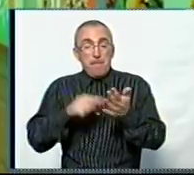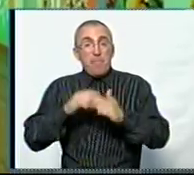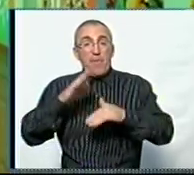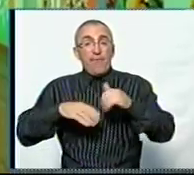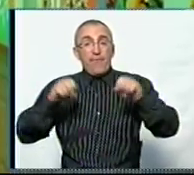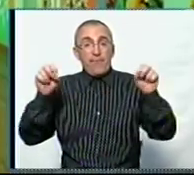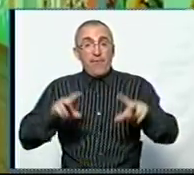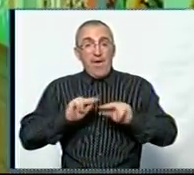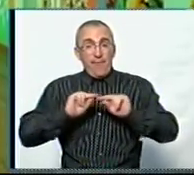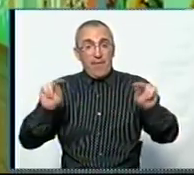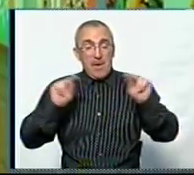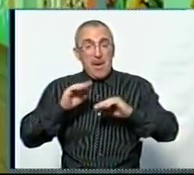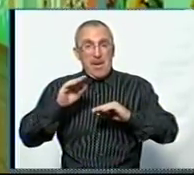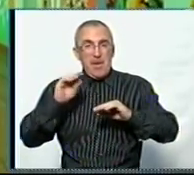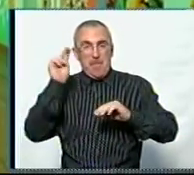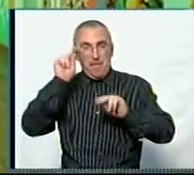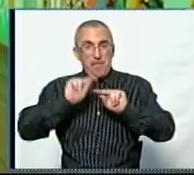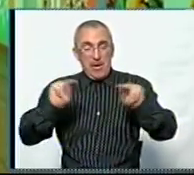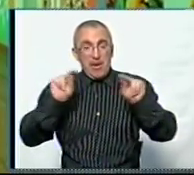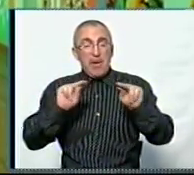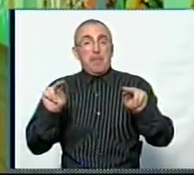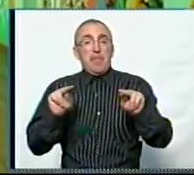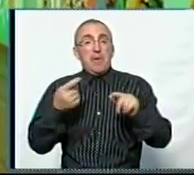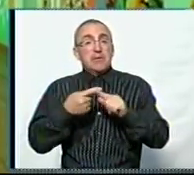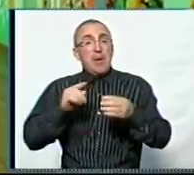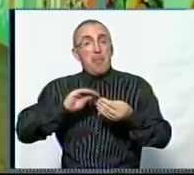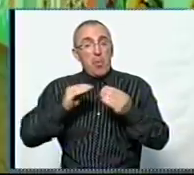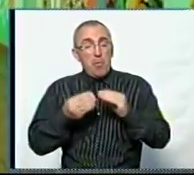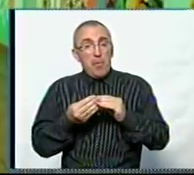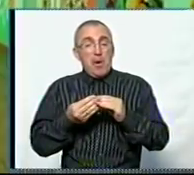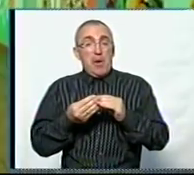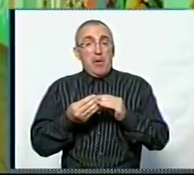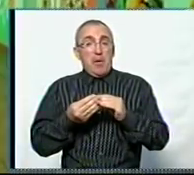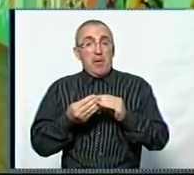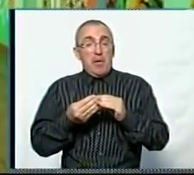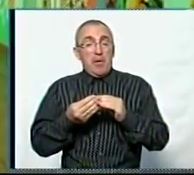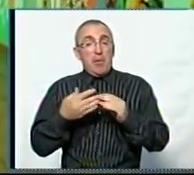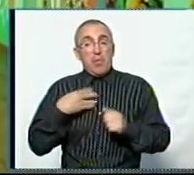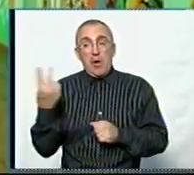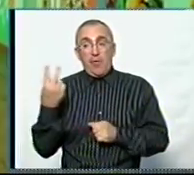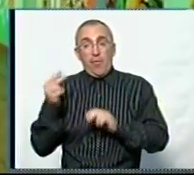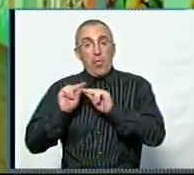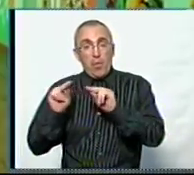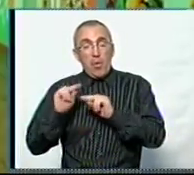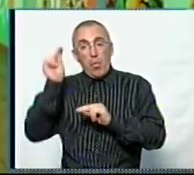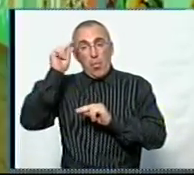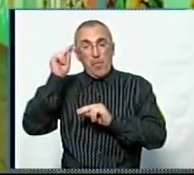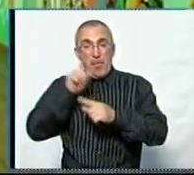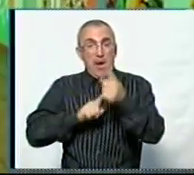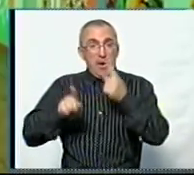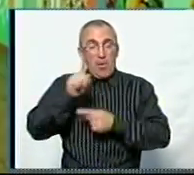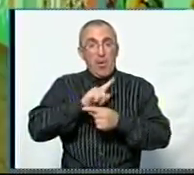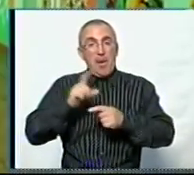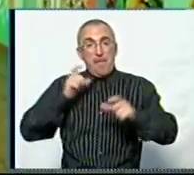викладання предметів, ми вирішили цю проблему таким чином. У нас двоє вчителів перенавчаються у